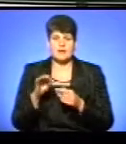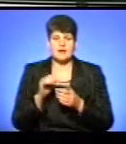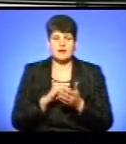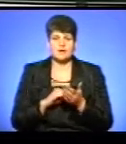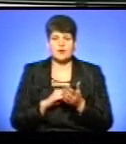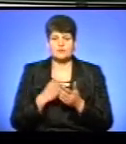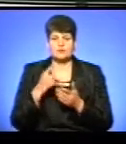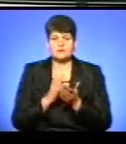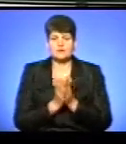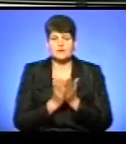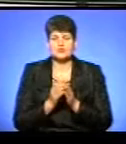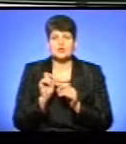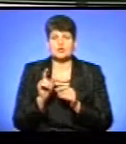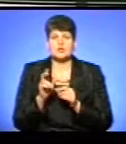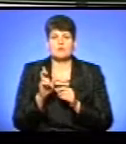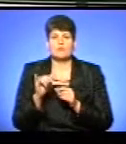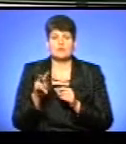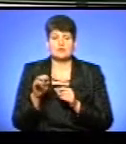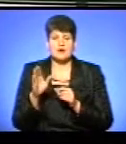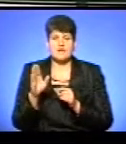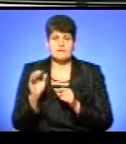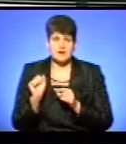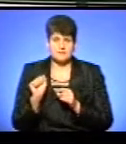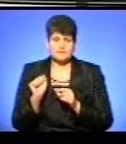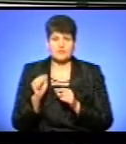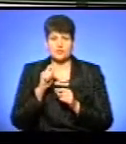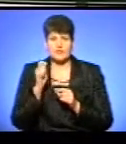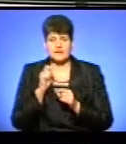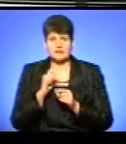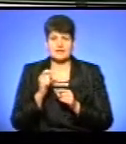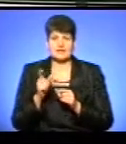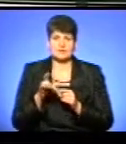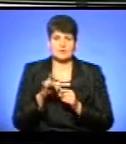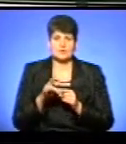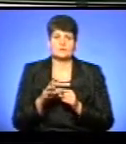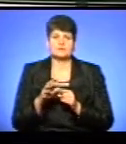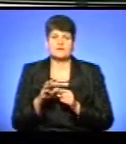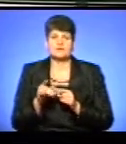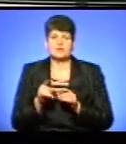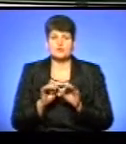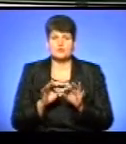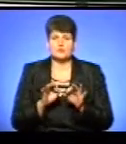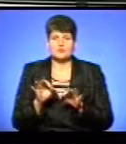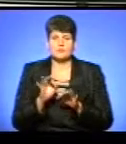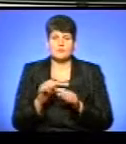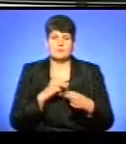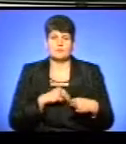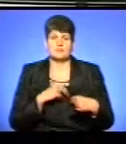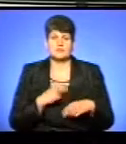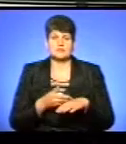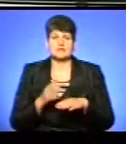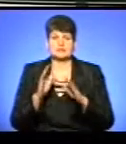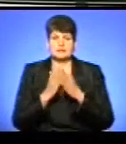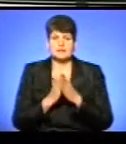автором книги «Золота булава. Духовний код трипілля України і Європи» Василем Хитруком. Він розповів про працю над книжкою